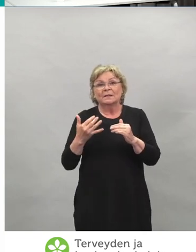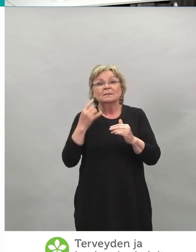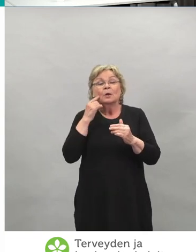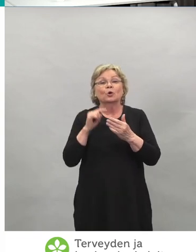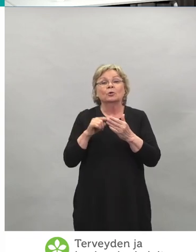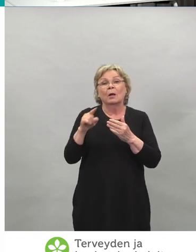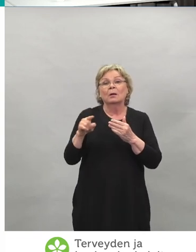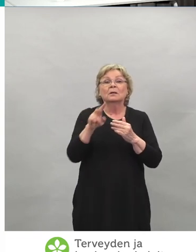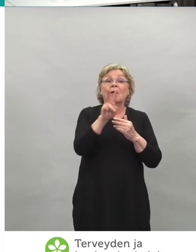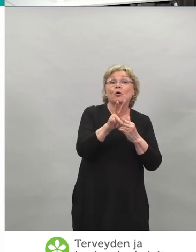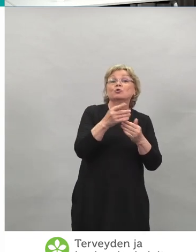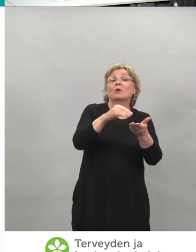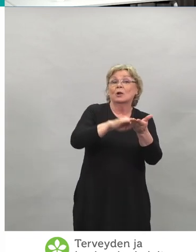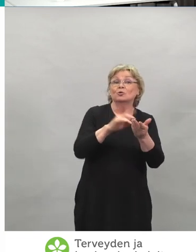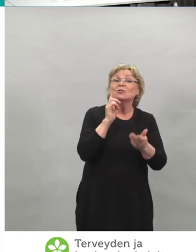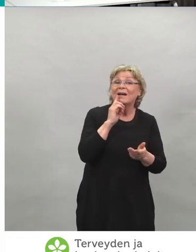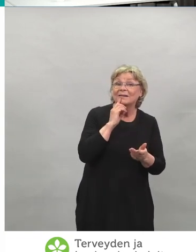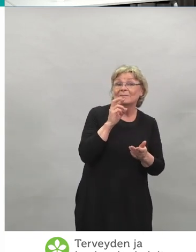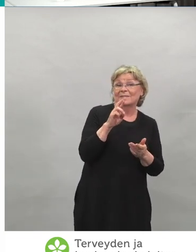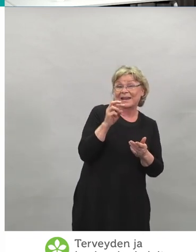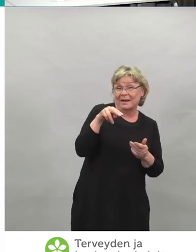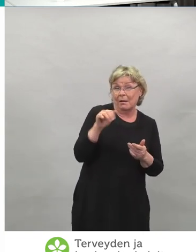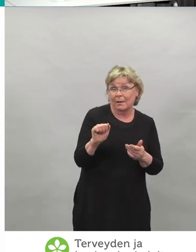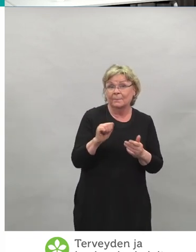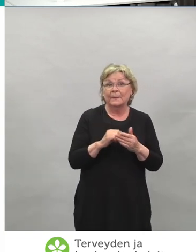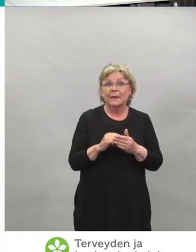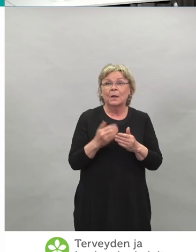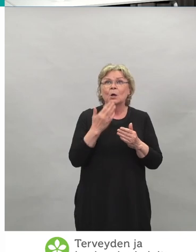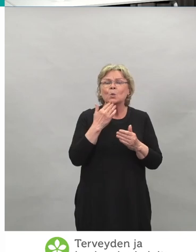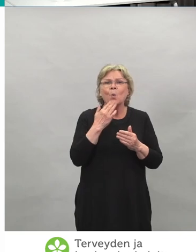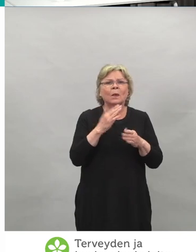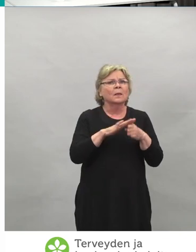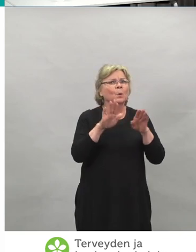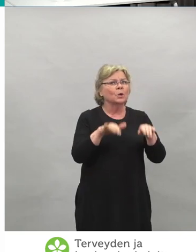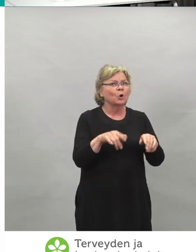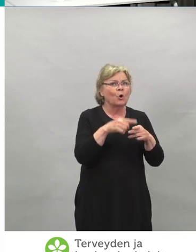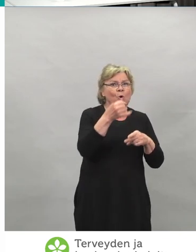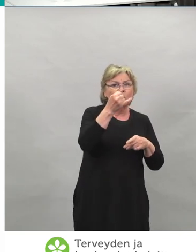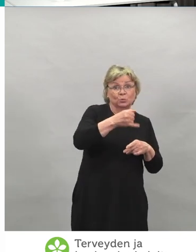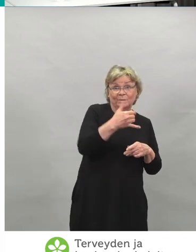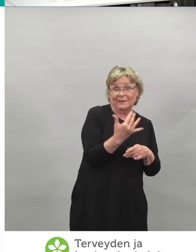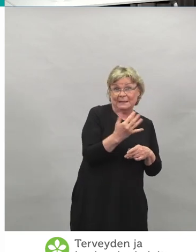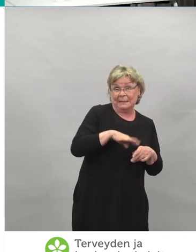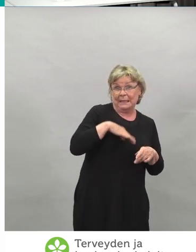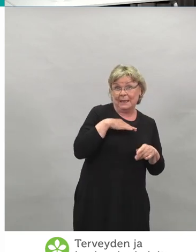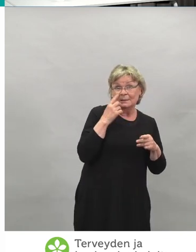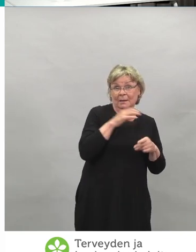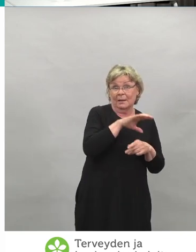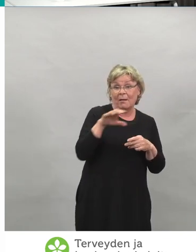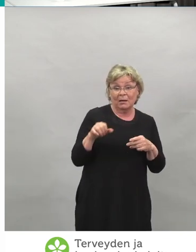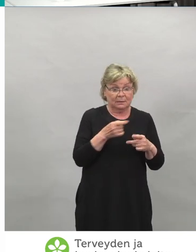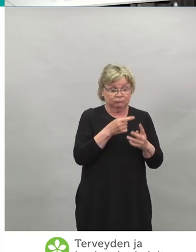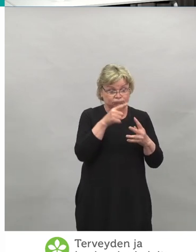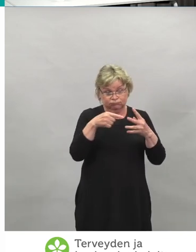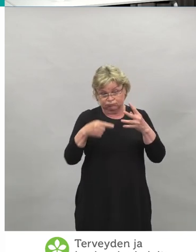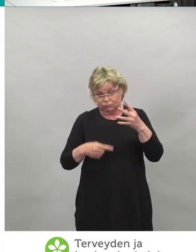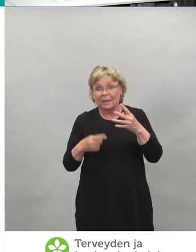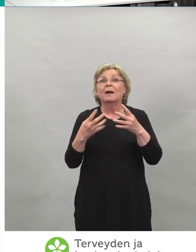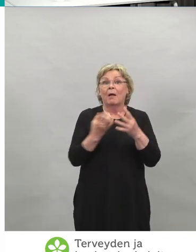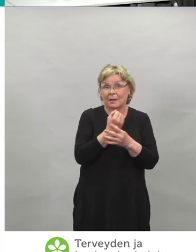kakkosrokotteena. 65-vuotta täyttäneille voidaankin antaa kaikkia näitä käytössä olevia